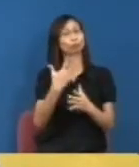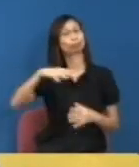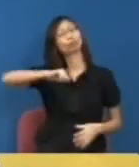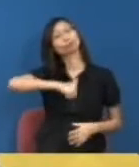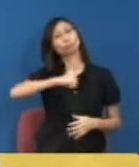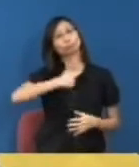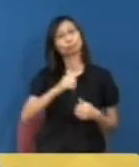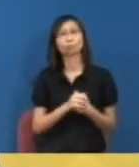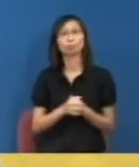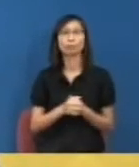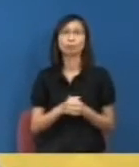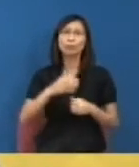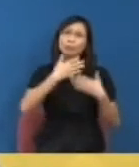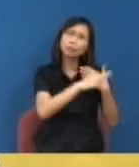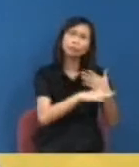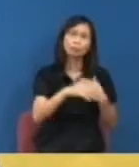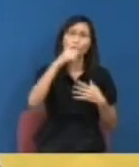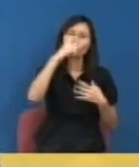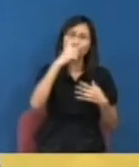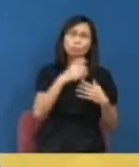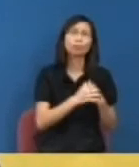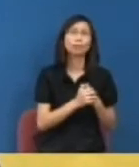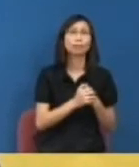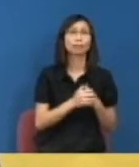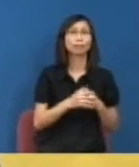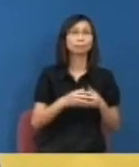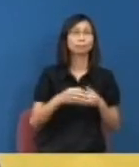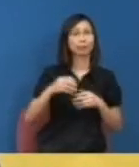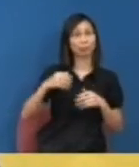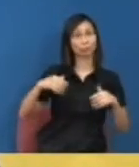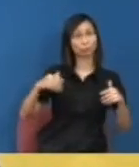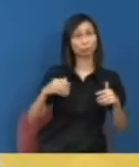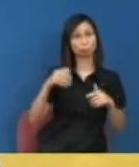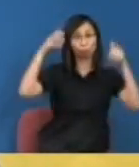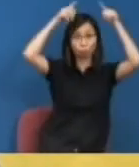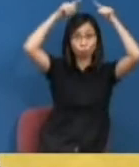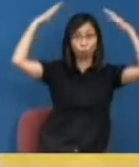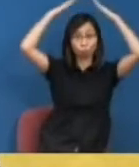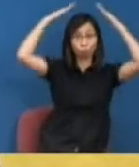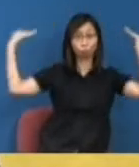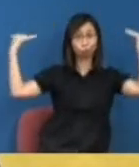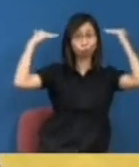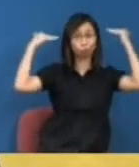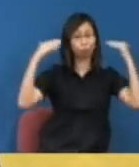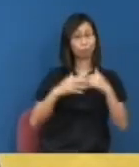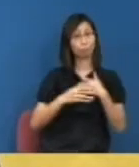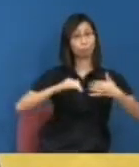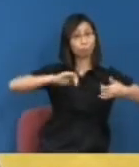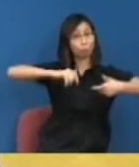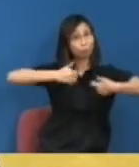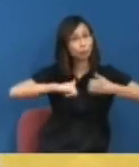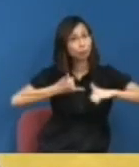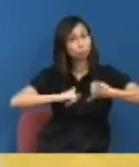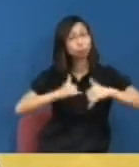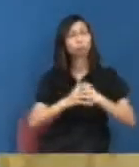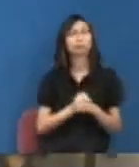一班學生就是因為越戰的時候當時大風大雨沒有東西吃在白宮外面有一班學生